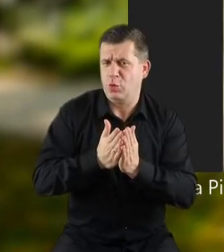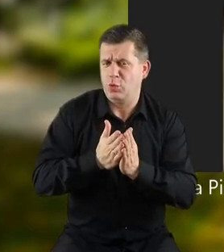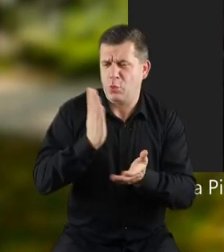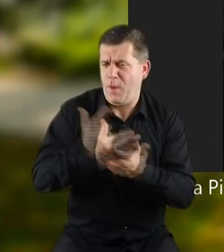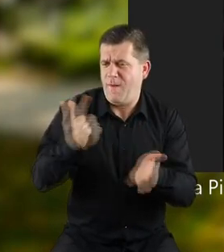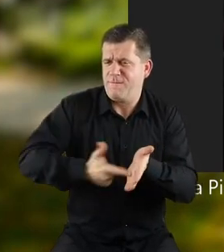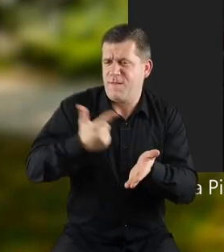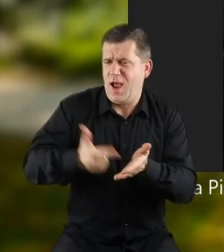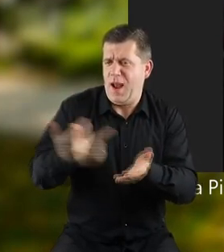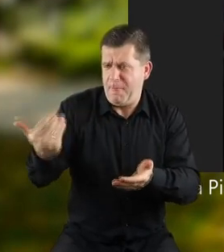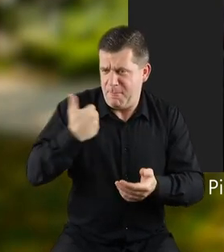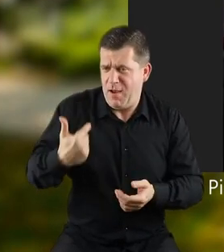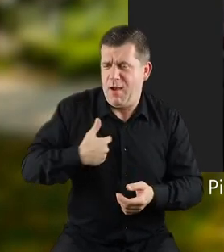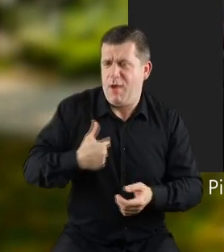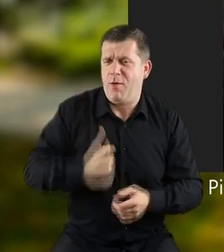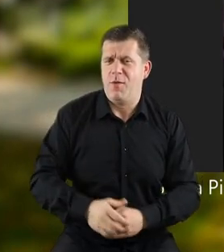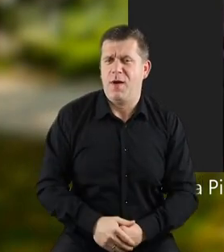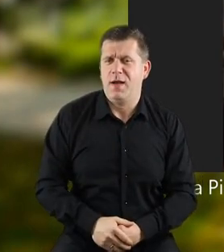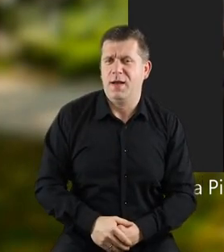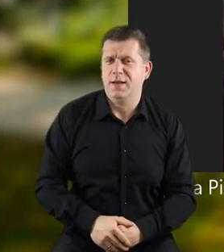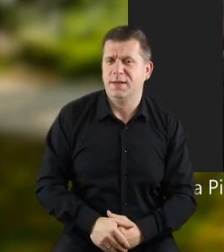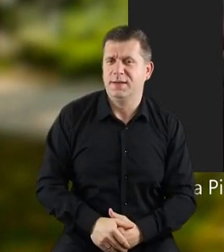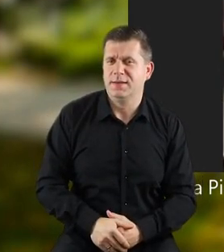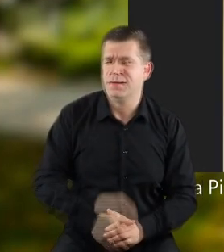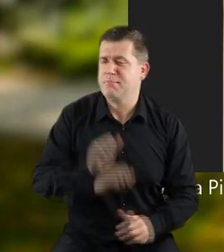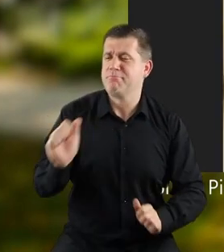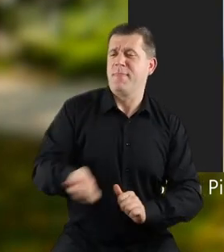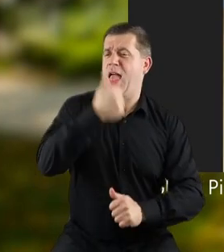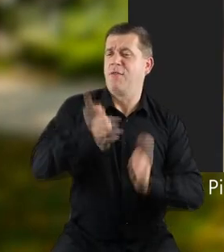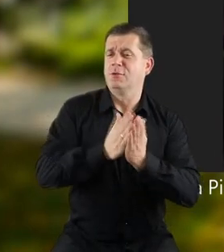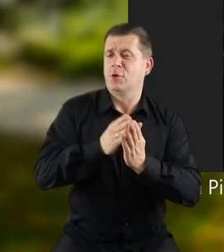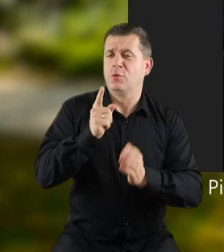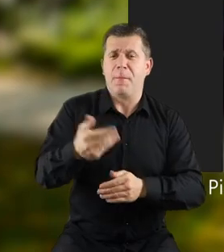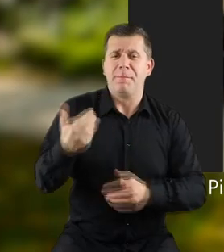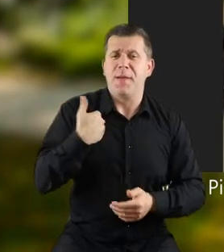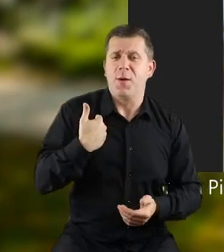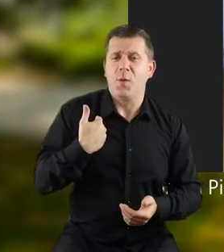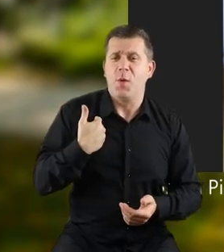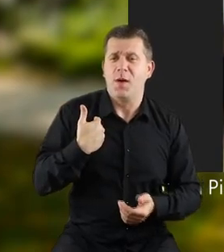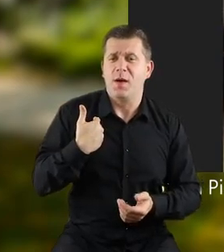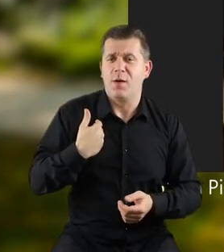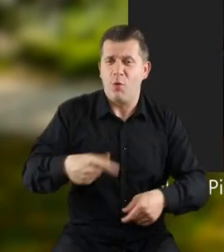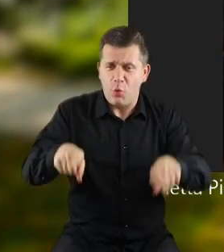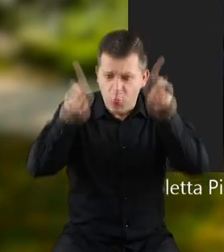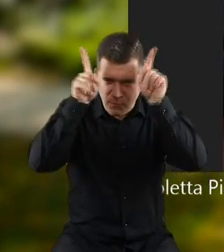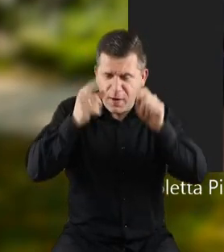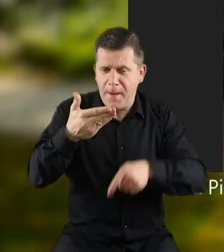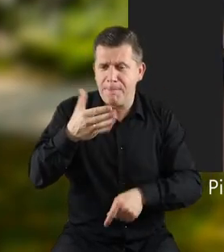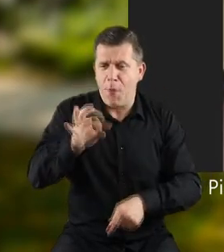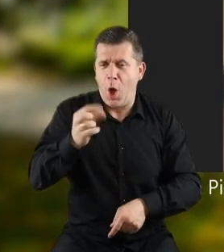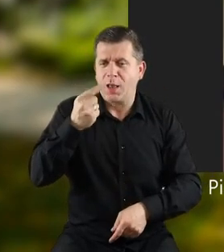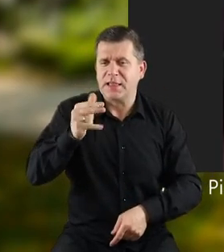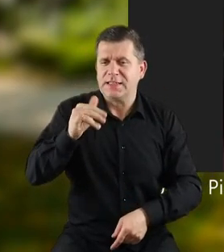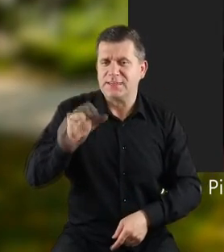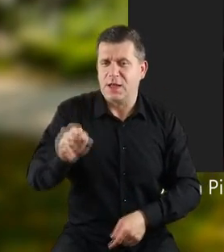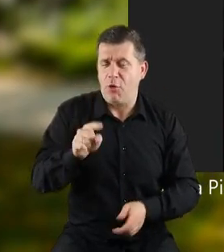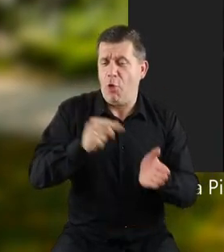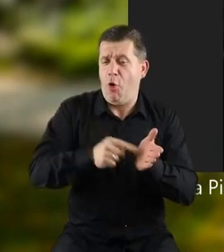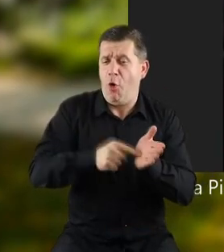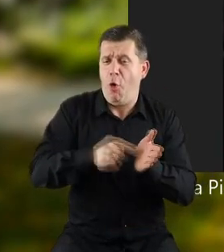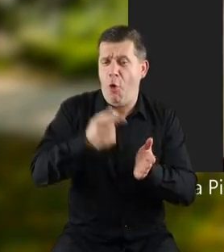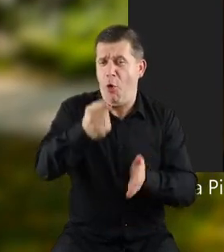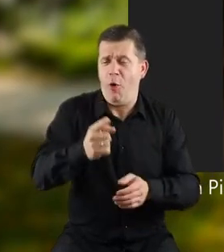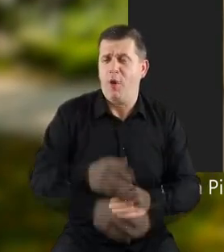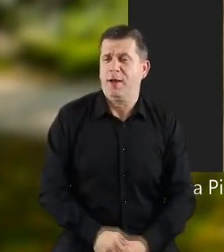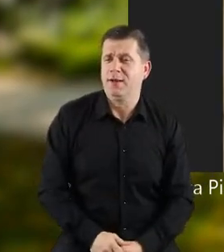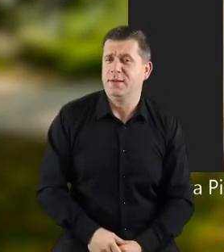bo już mnie dwa razy wydawali. Pierwsza książka to była Krówka Modnisia, o,